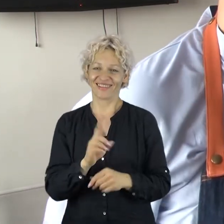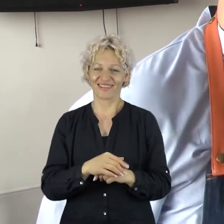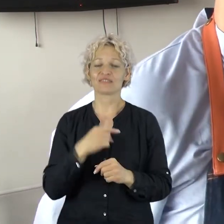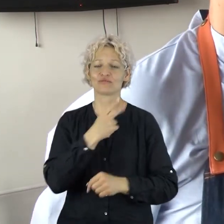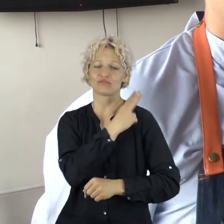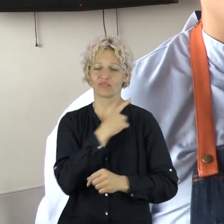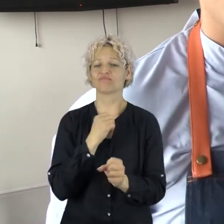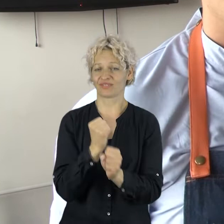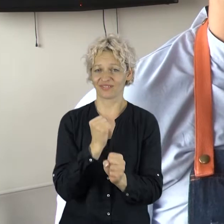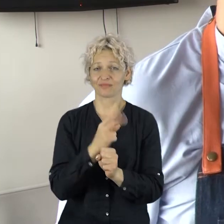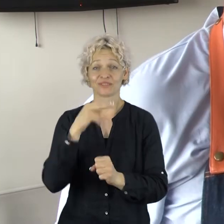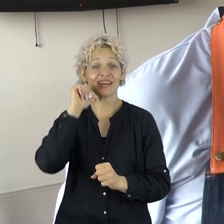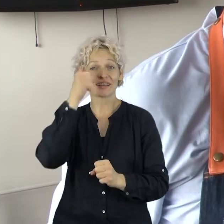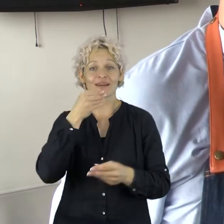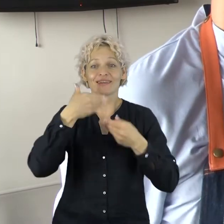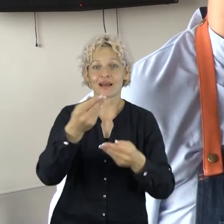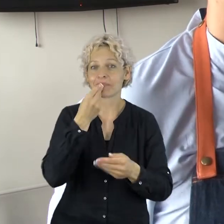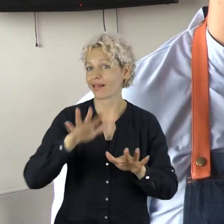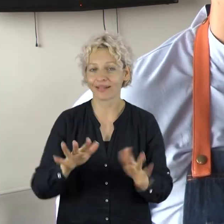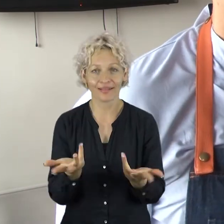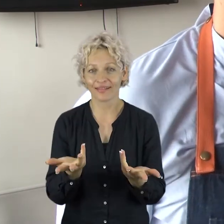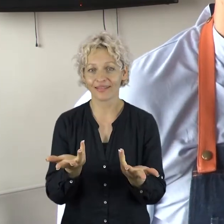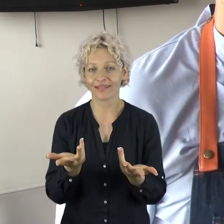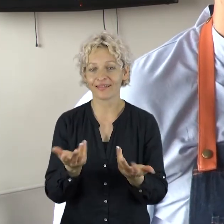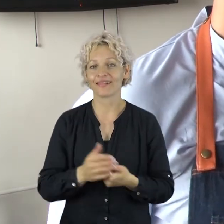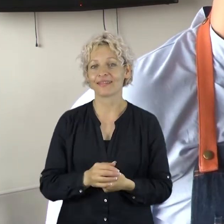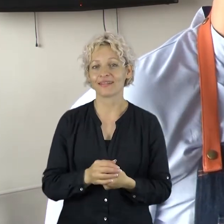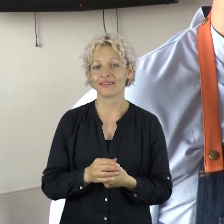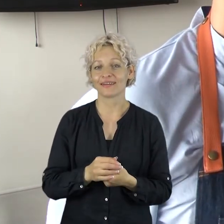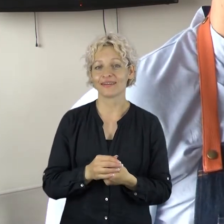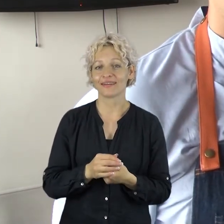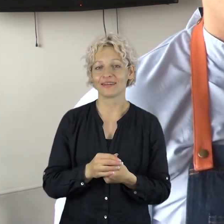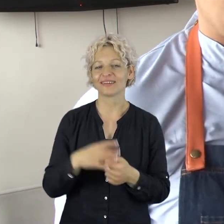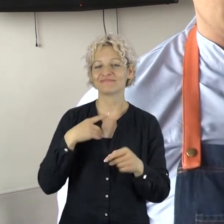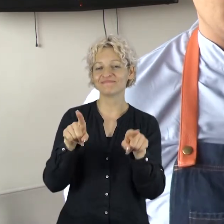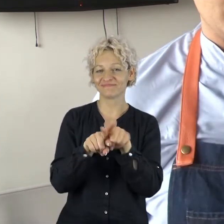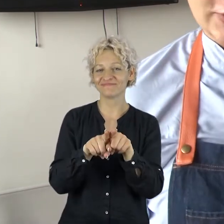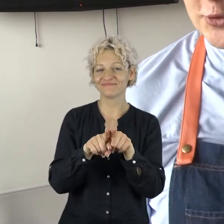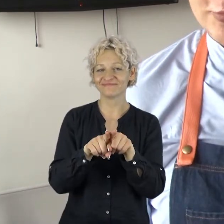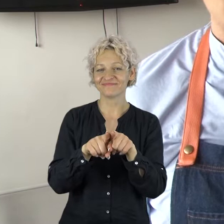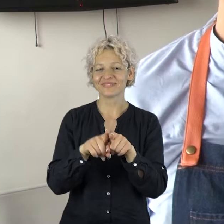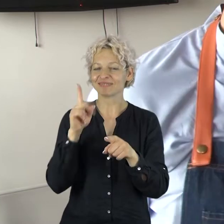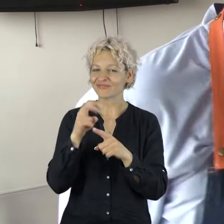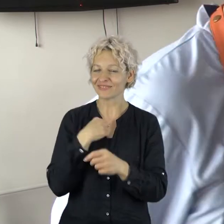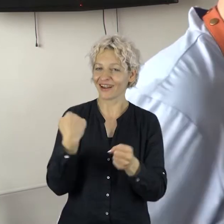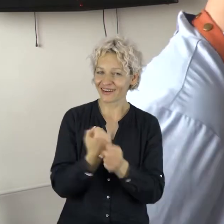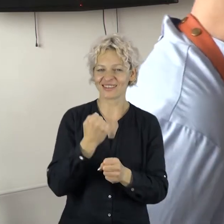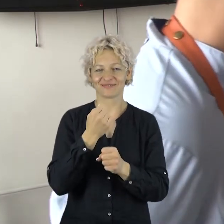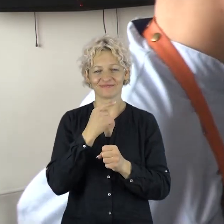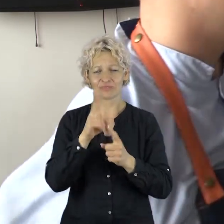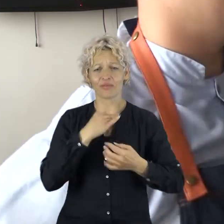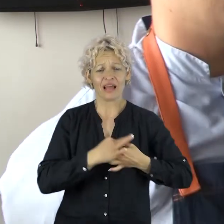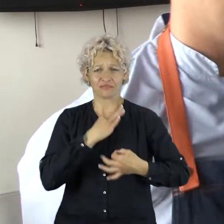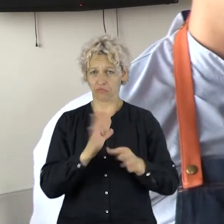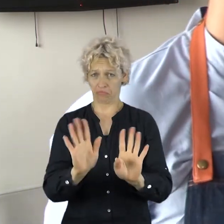tavęs laukia kitą dieną ir kelinti kokią valandą. Šitas iššūkis mane sigainiai išgazdino, pasiruošėm puikiai, pristartom